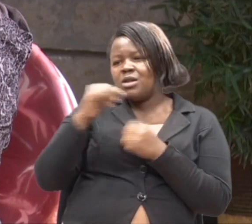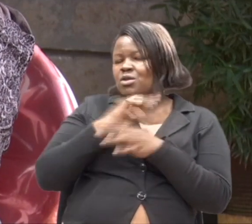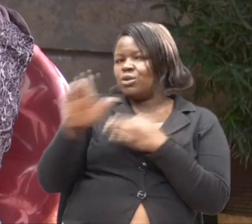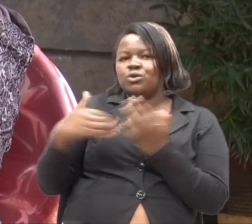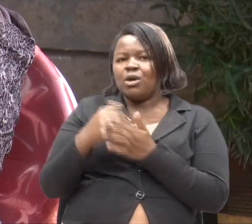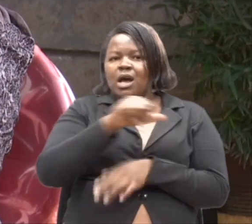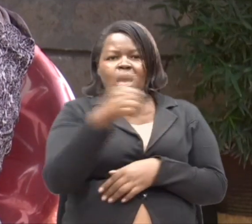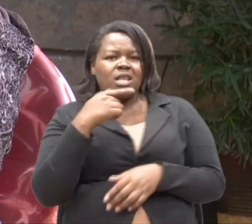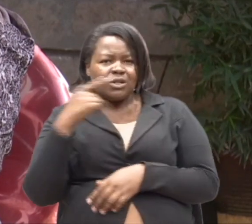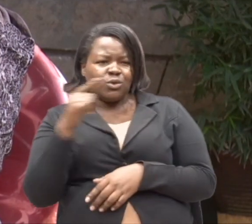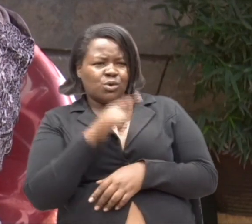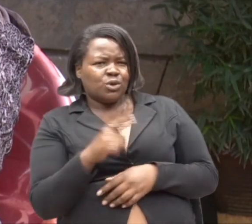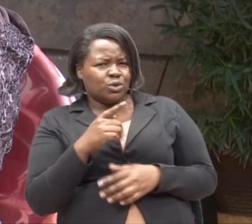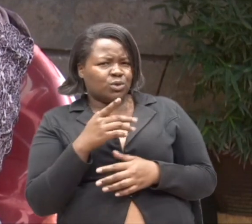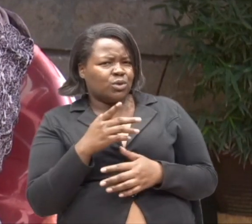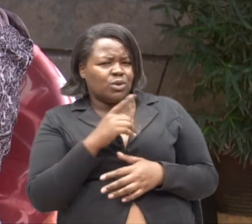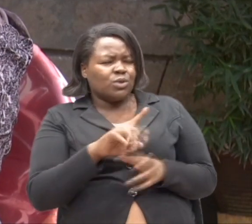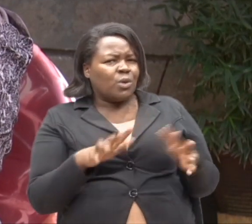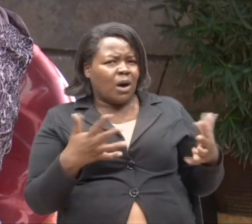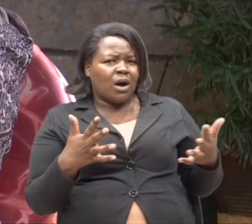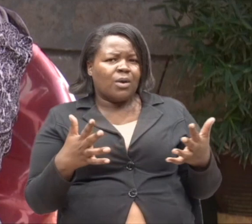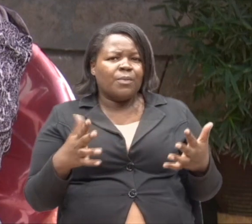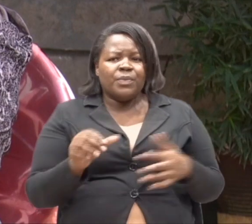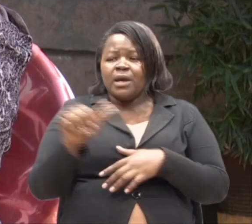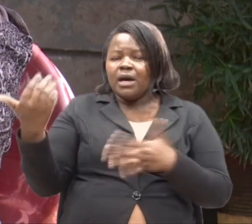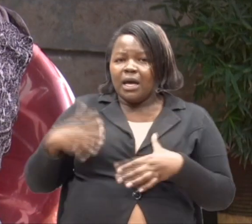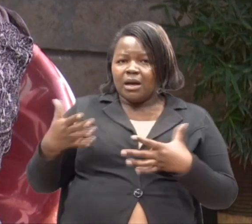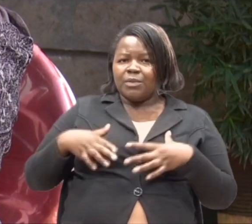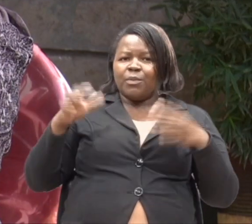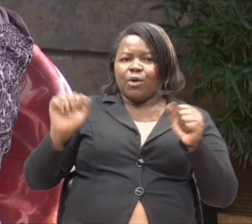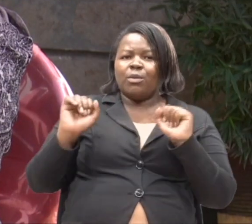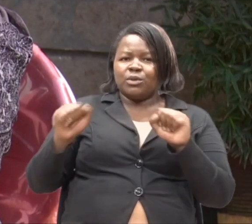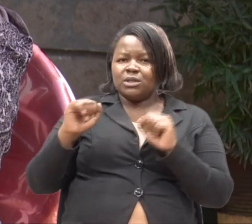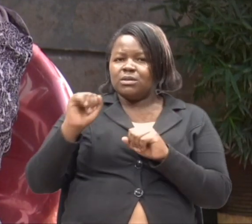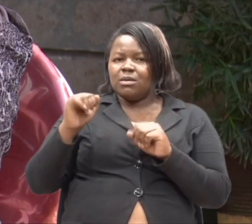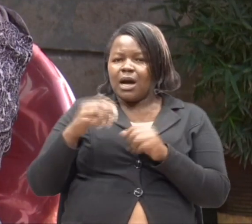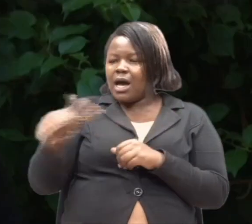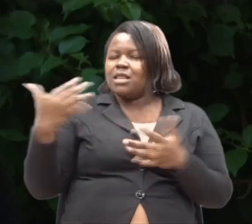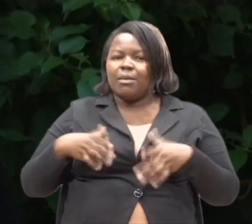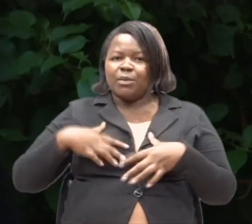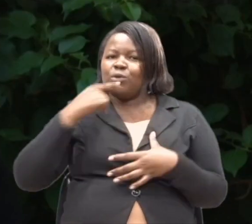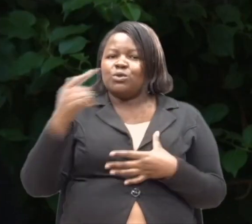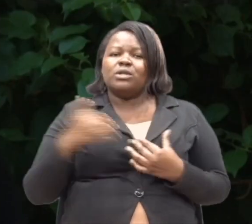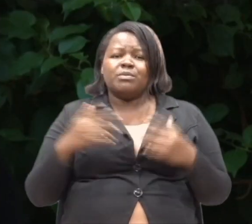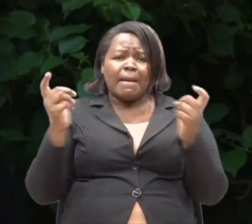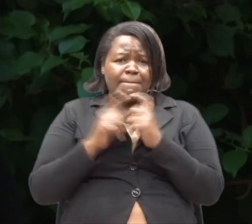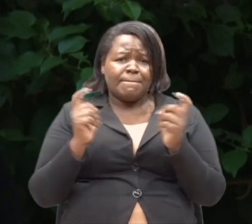walikuwa mbia labda umepotoka? Wegini walikuwa hata wanaliabia mabo ikani, waka inawasha loho.